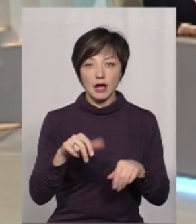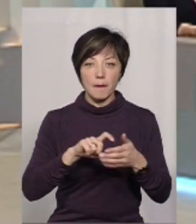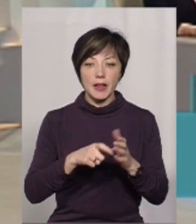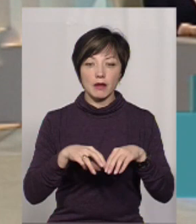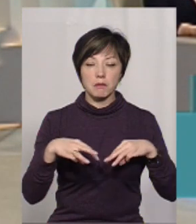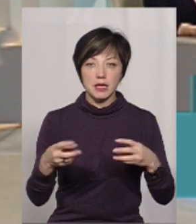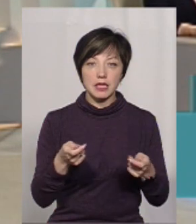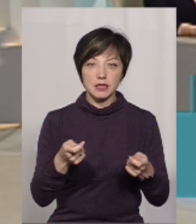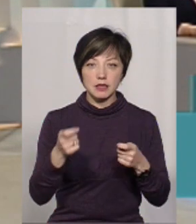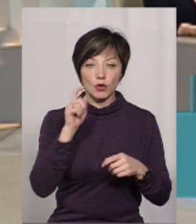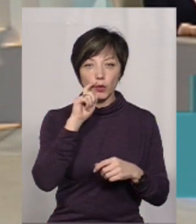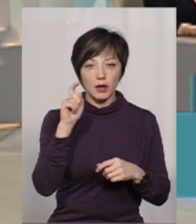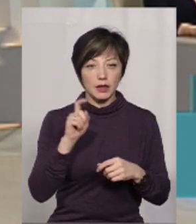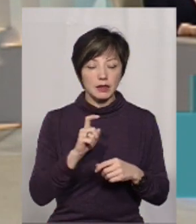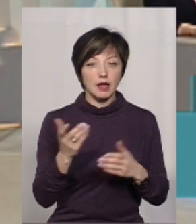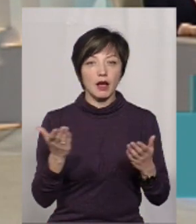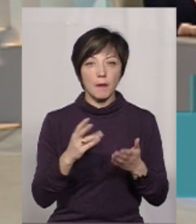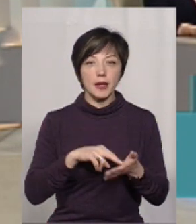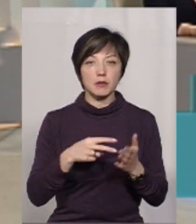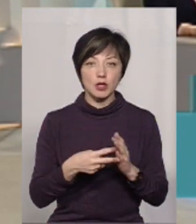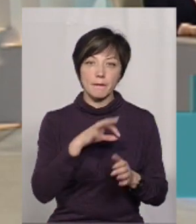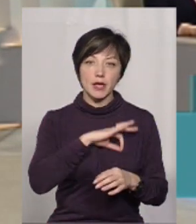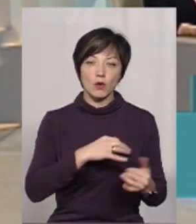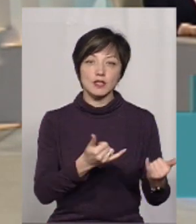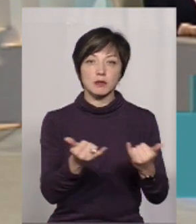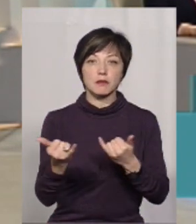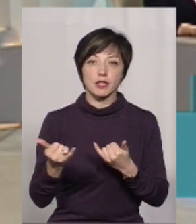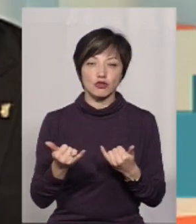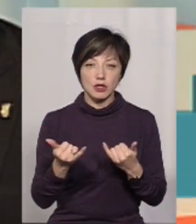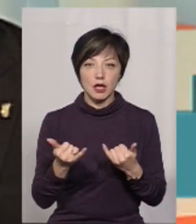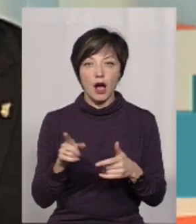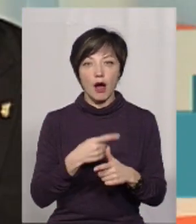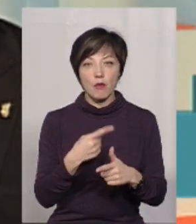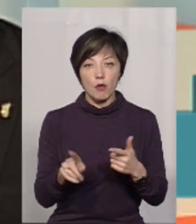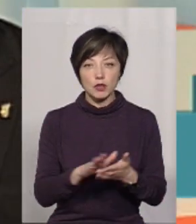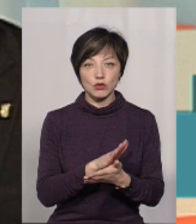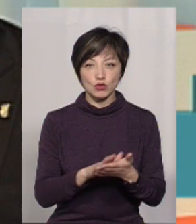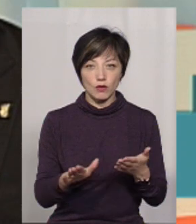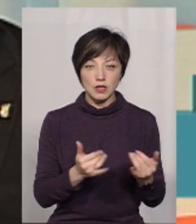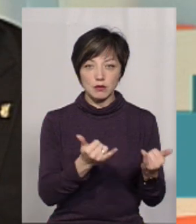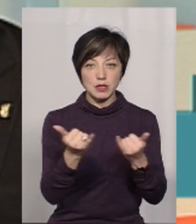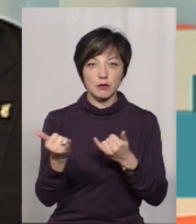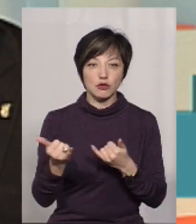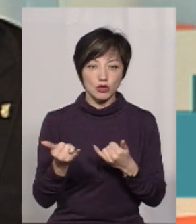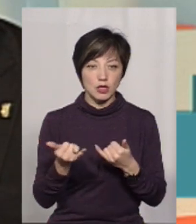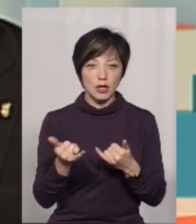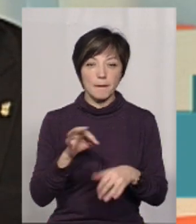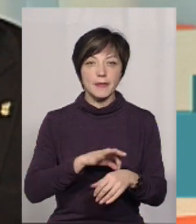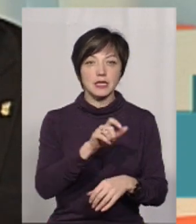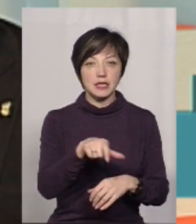Кабінету міністру України, яка передбачає пільгове забезпечення або безкоштовне забезпечення